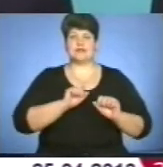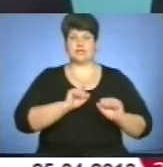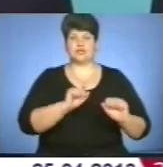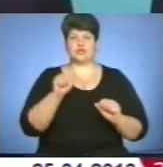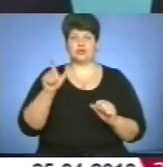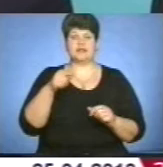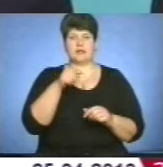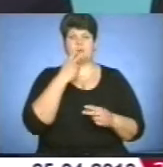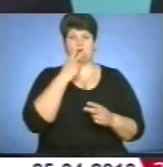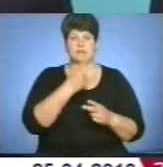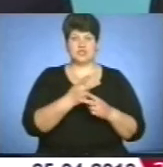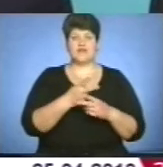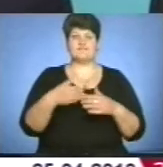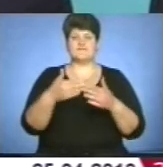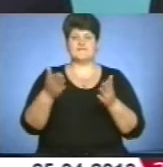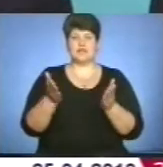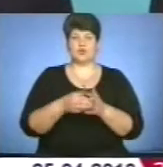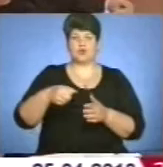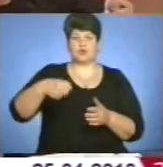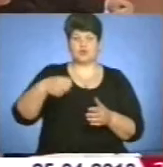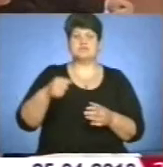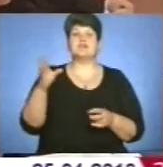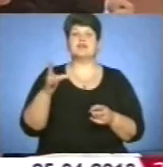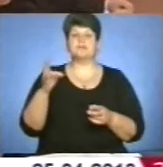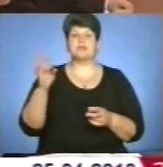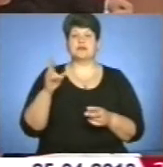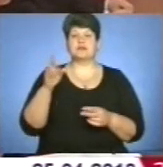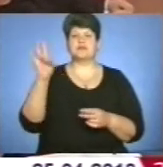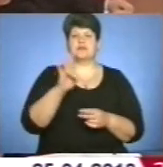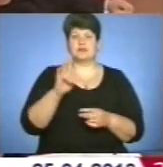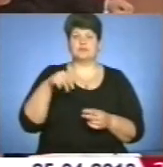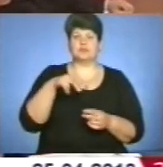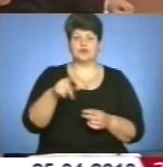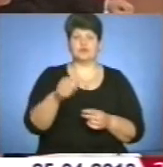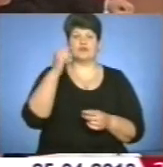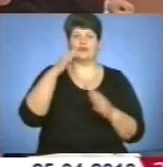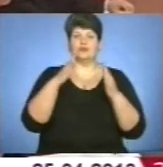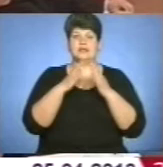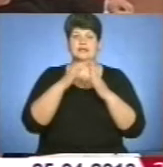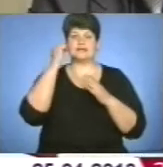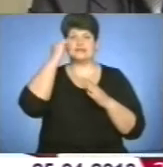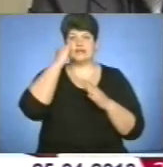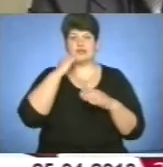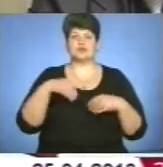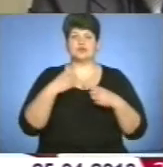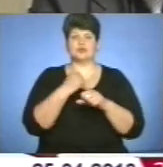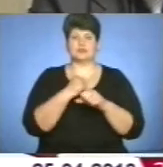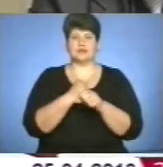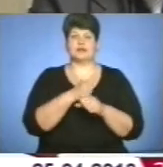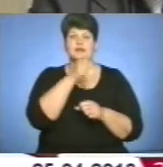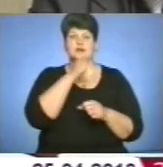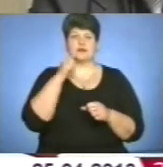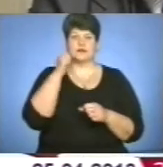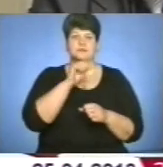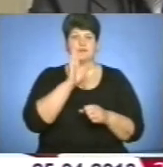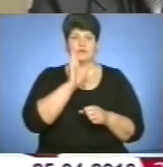передбачені Великодні кошики. Священики відвідають геріатричні установи, щоб здійснити обряд тайної сповіді та освятити паски.